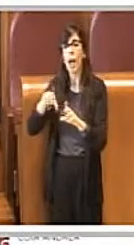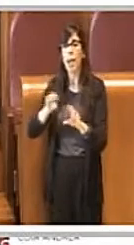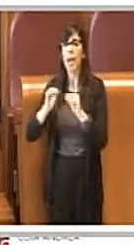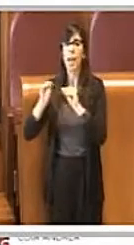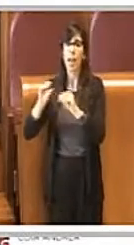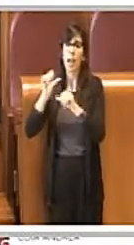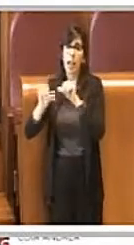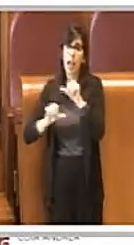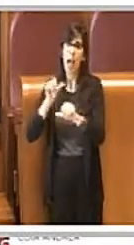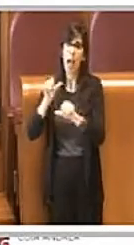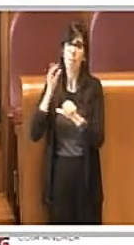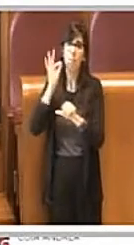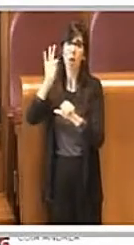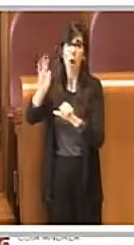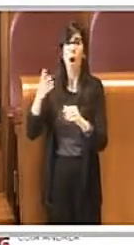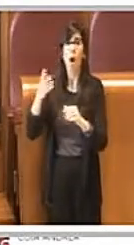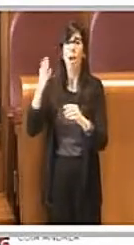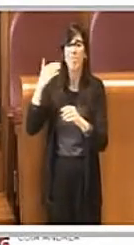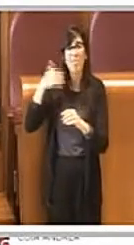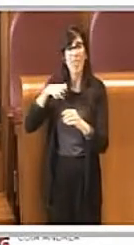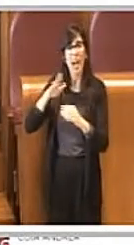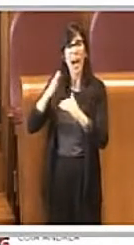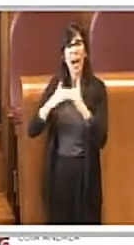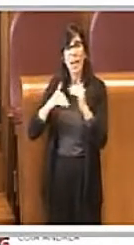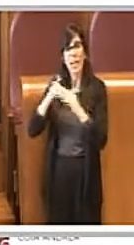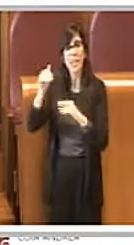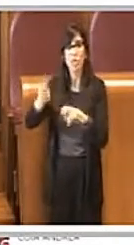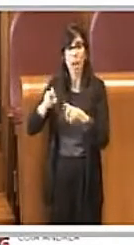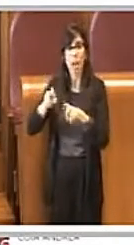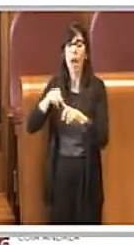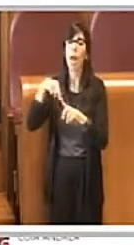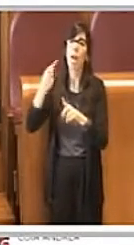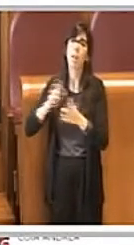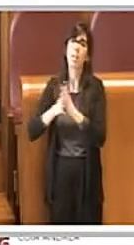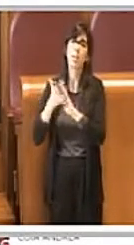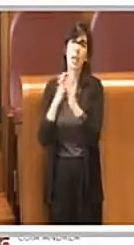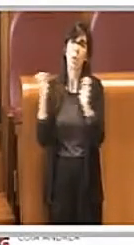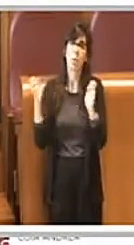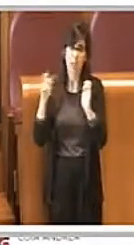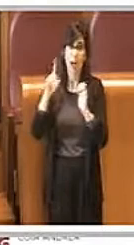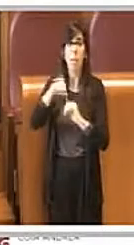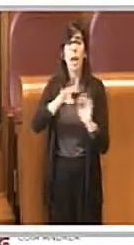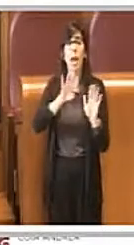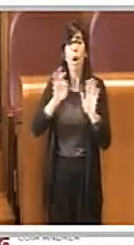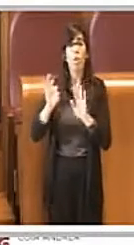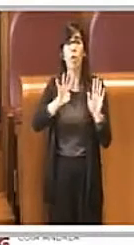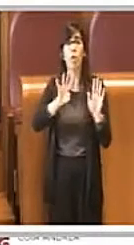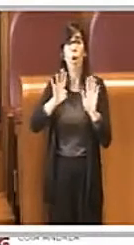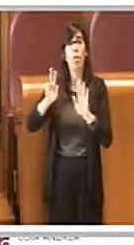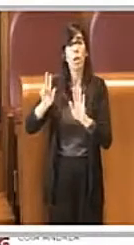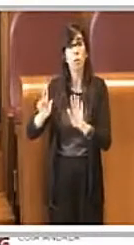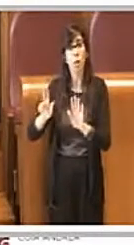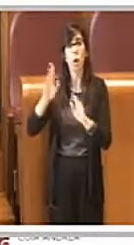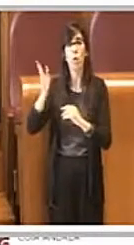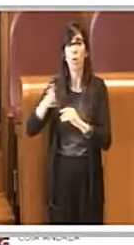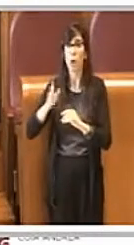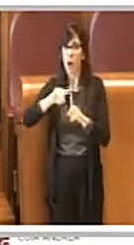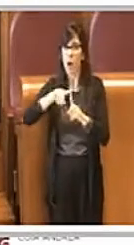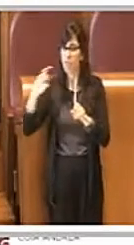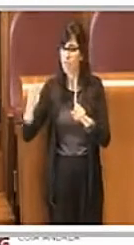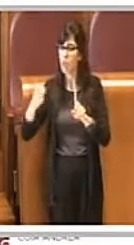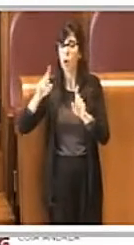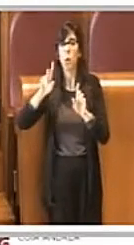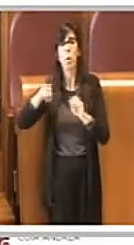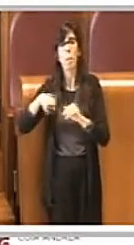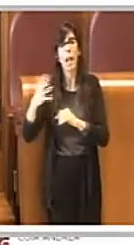artigianale industriale a commerciale. Tra il 1998 e il 2005 sono state presentate